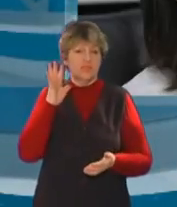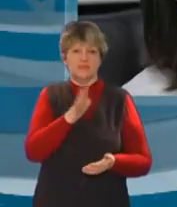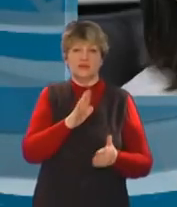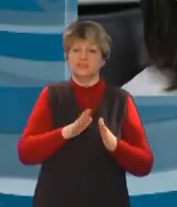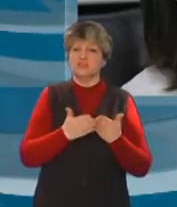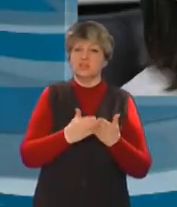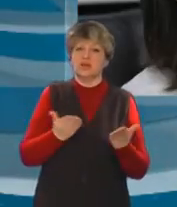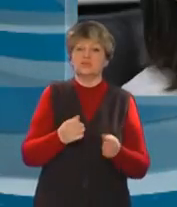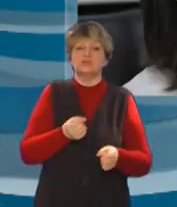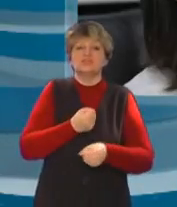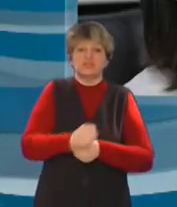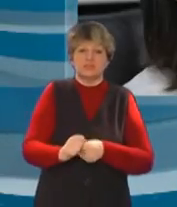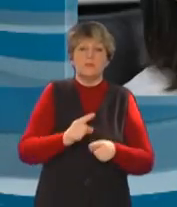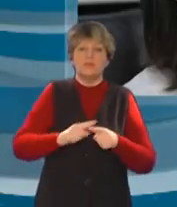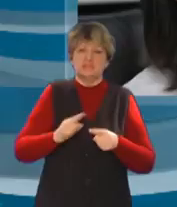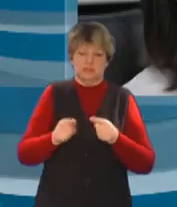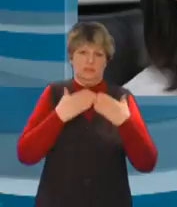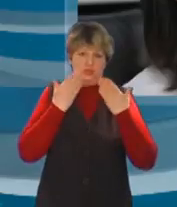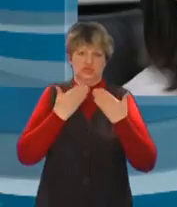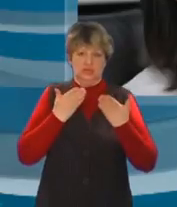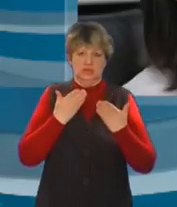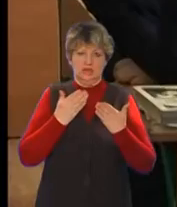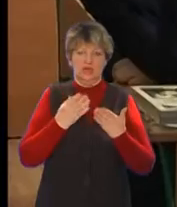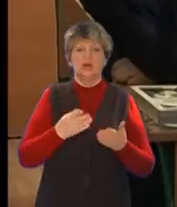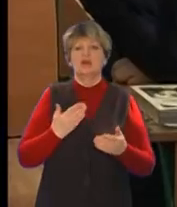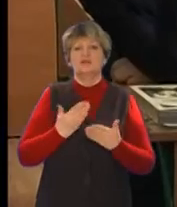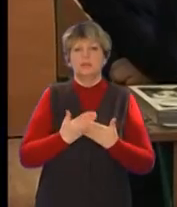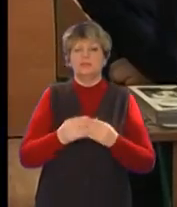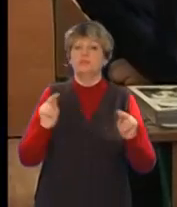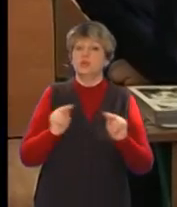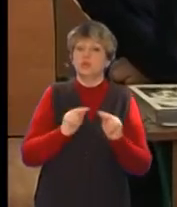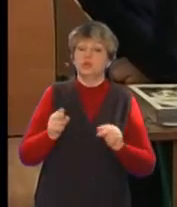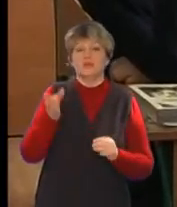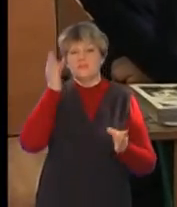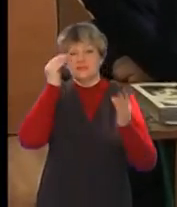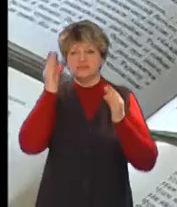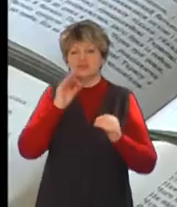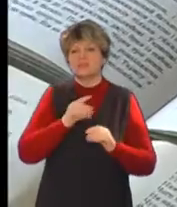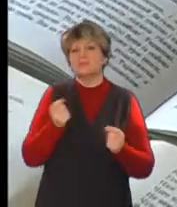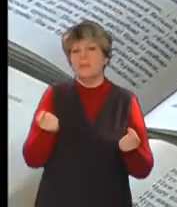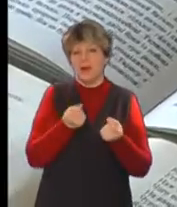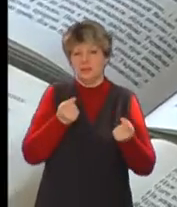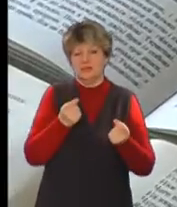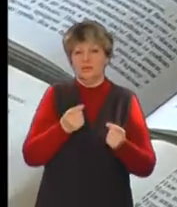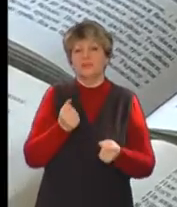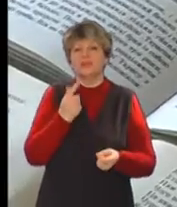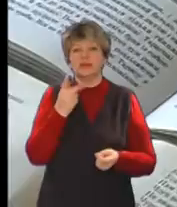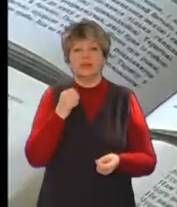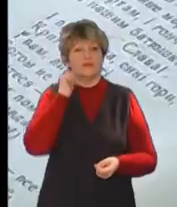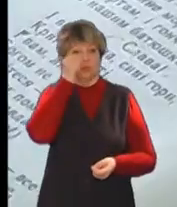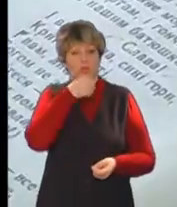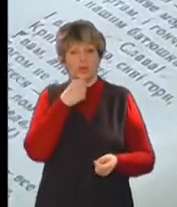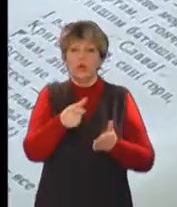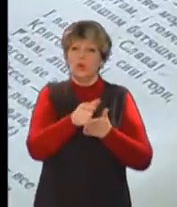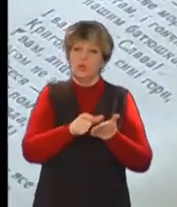ненавидять ті книжки, які їх змусили швидко прочитати. Передбачено, що на уроці вивчатимуть небагато творів – по кілька на